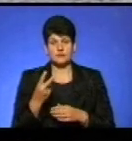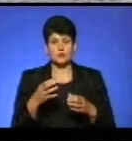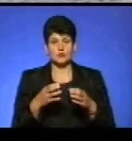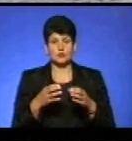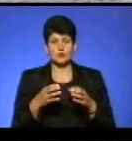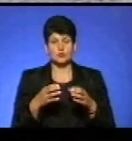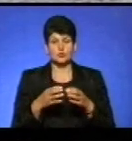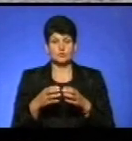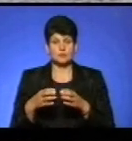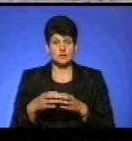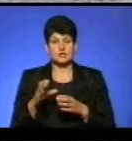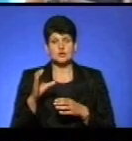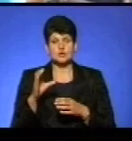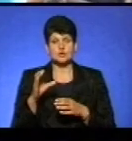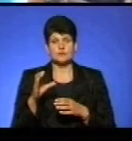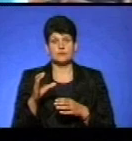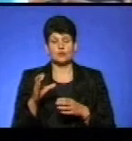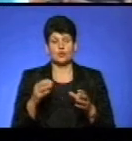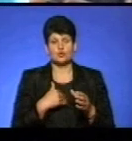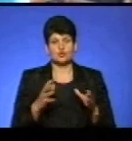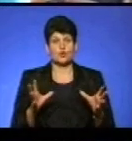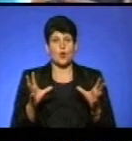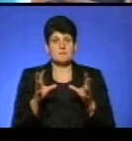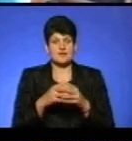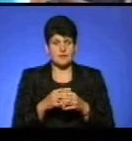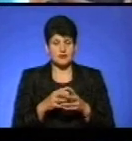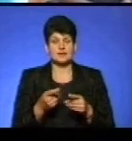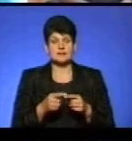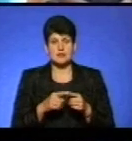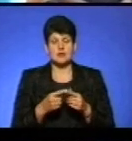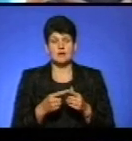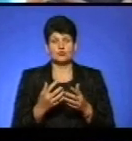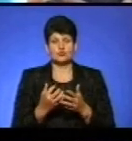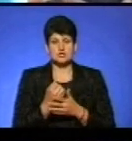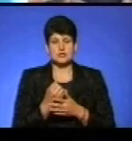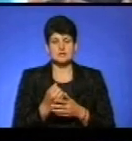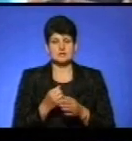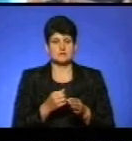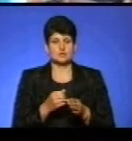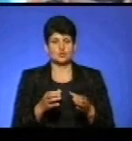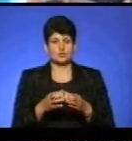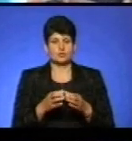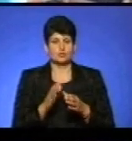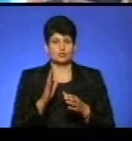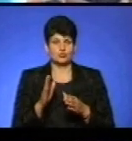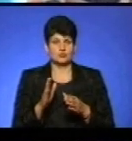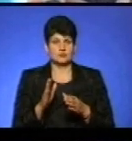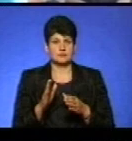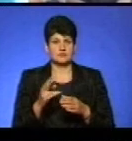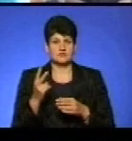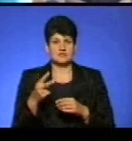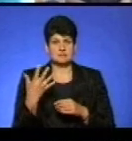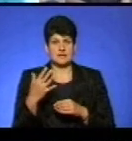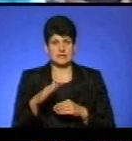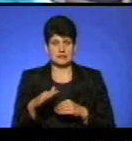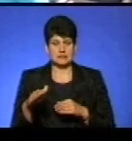«Соняшник» і «Дивограй» хочуть об'єднати в одну групку. Це виходить, що наповнювання цієї групи буде складати на даний день 25